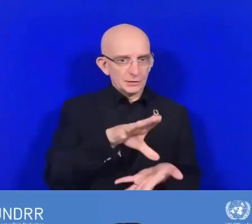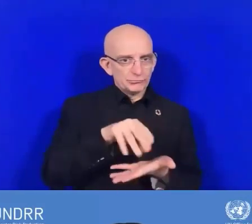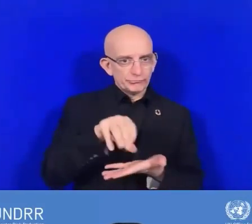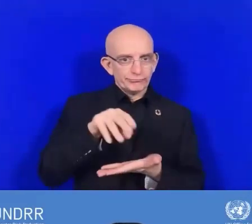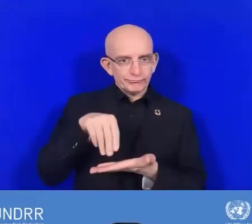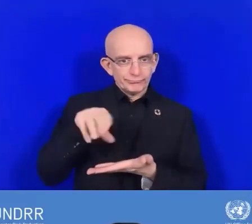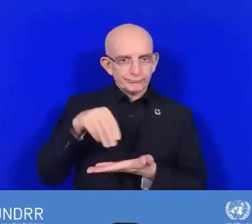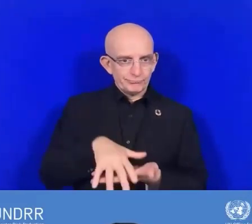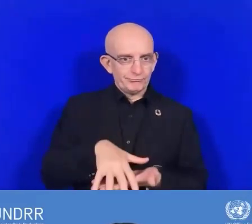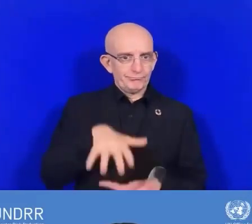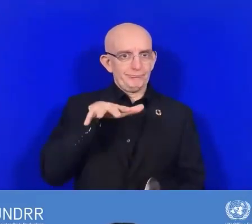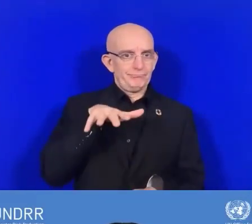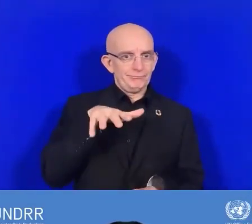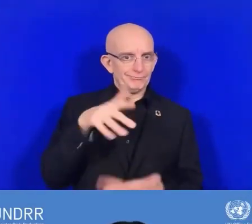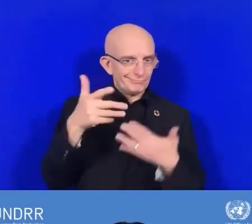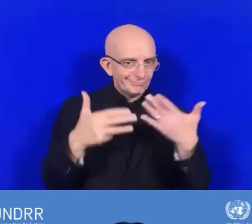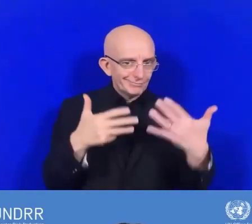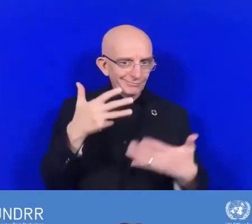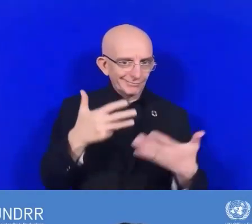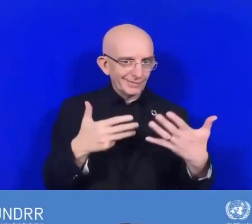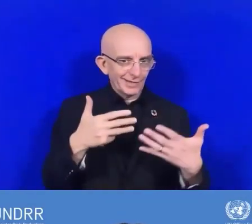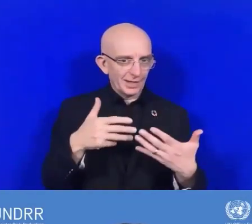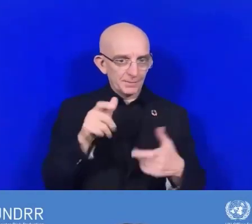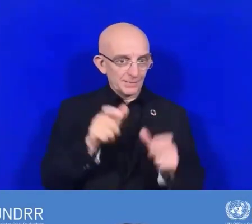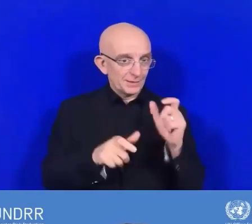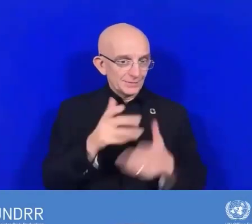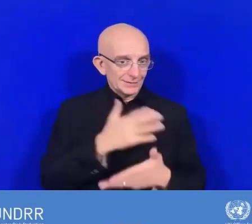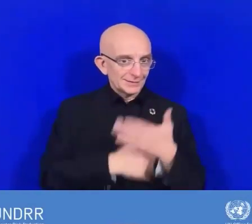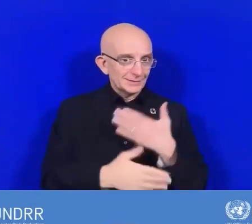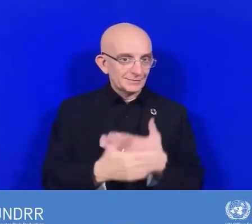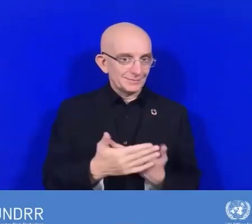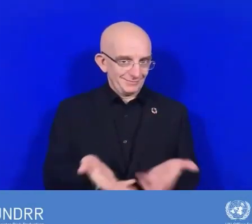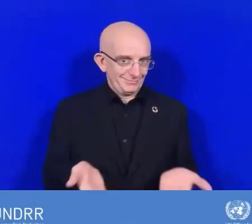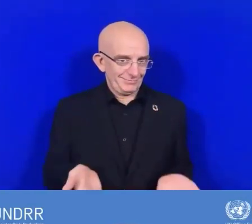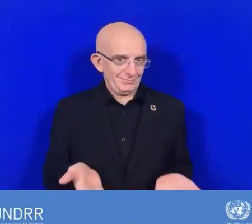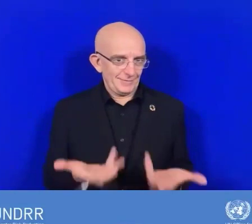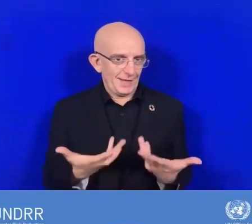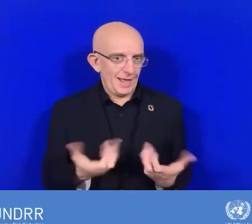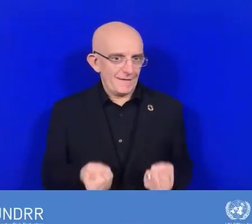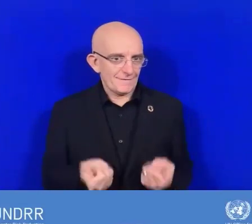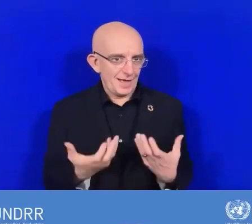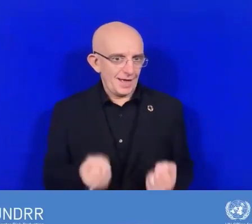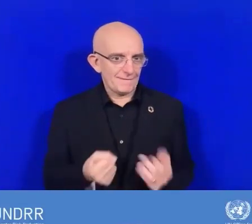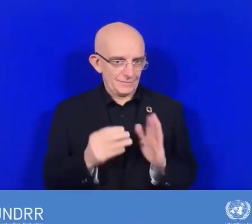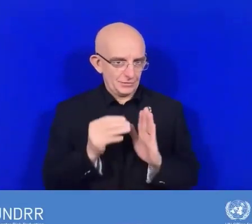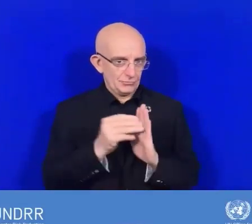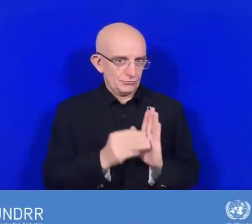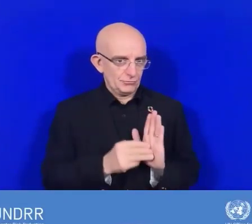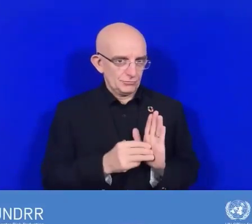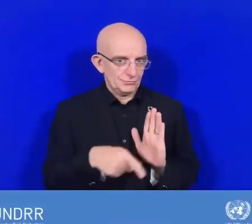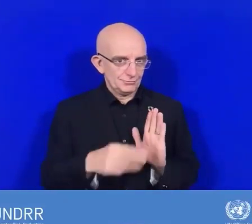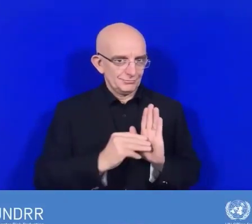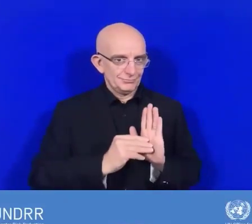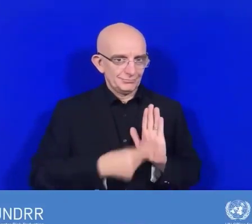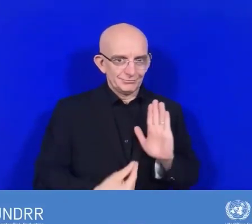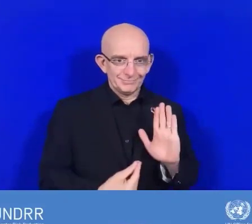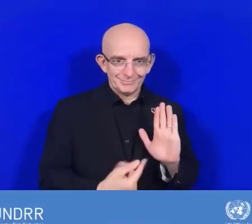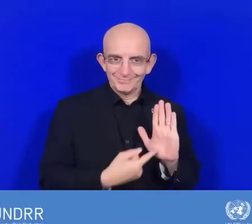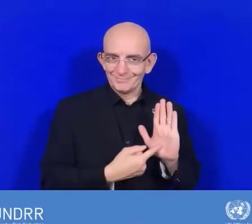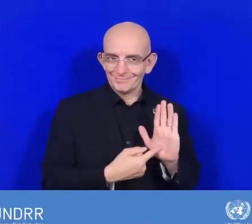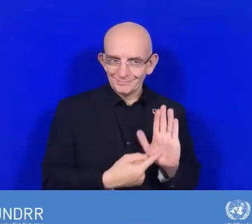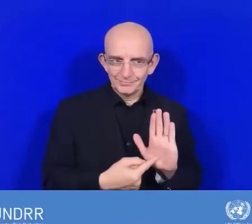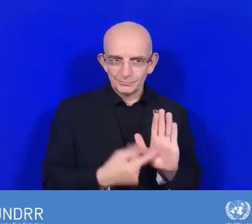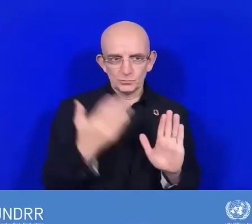bureau et nous avons même un système d'enregistrement. Et les personnes en situation de handicap ont donc